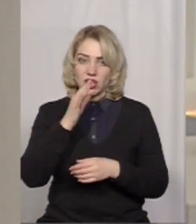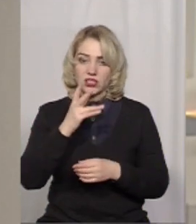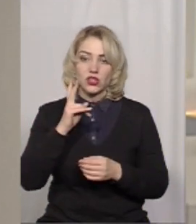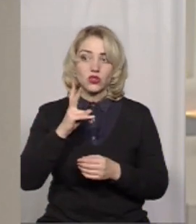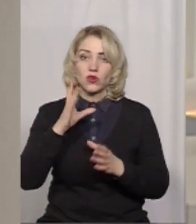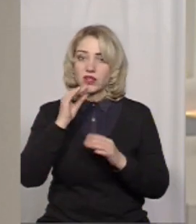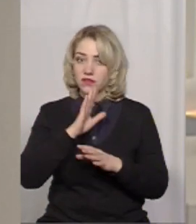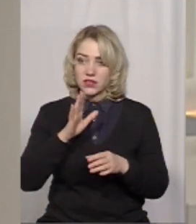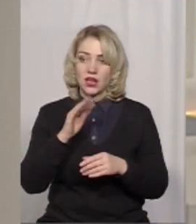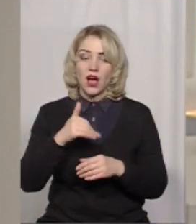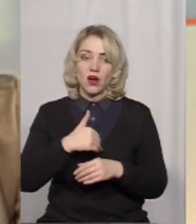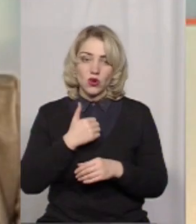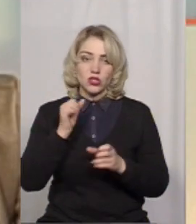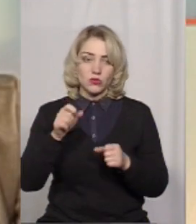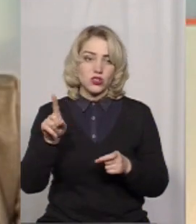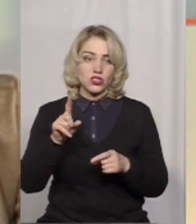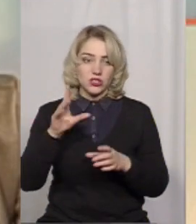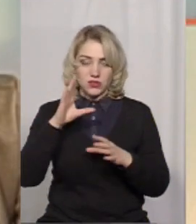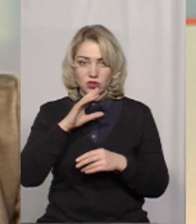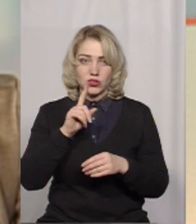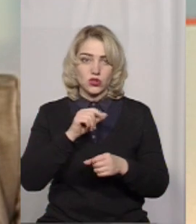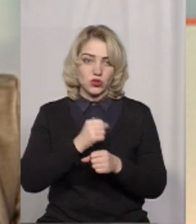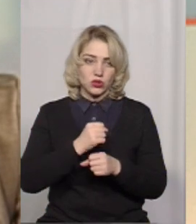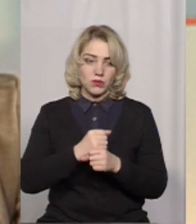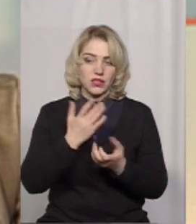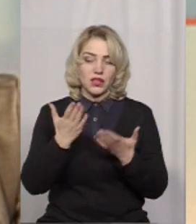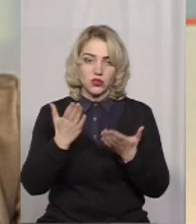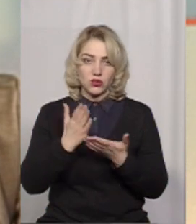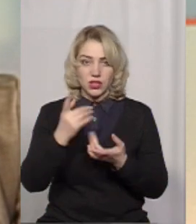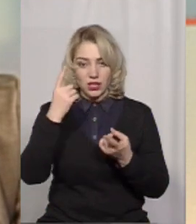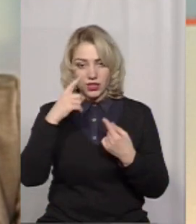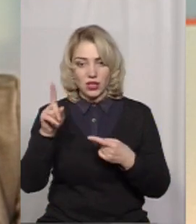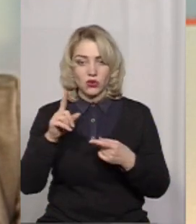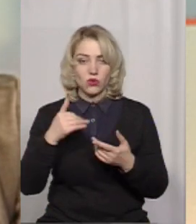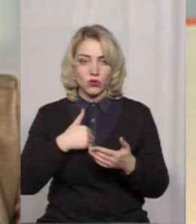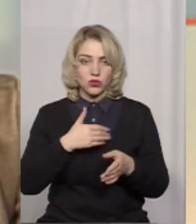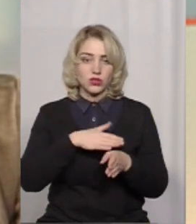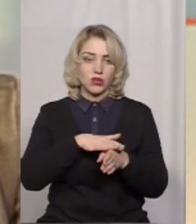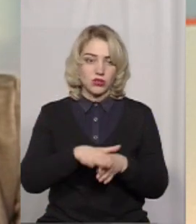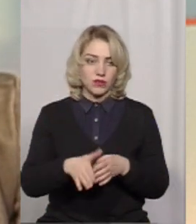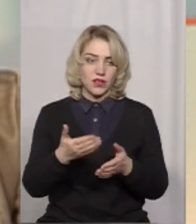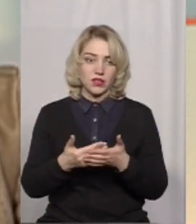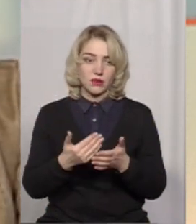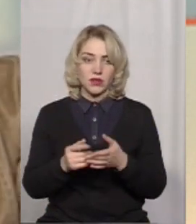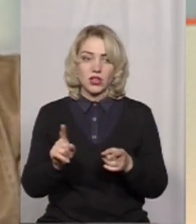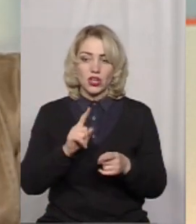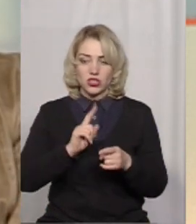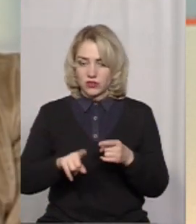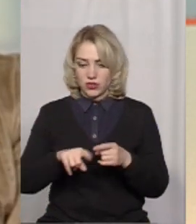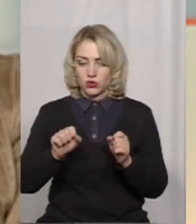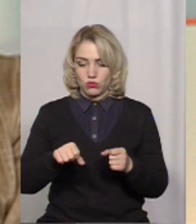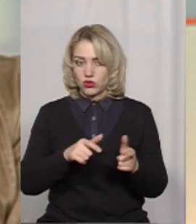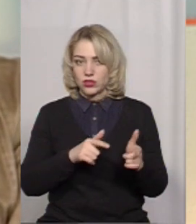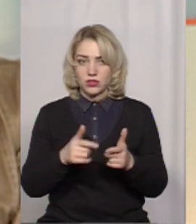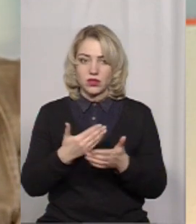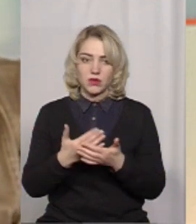може встигнути щось зробити, так? Так, якщо є ідея, яку ще хочуть реалізувати, наприклад, що можна швидко зробити,